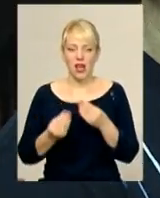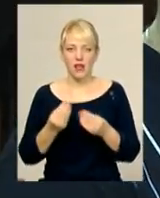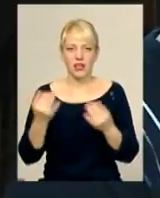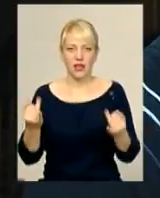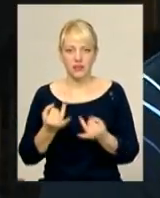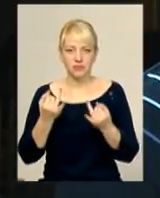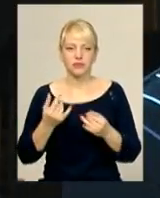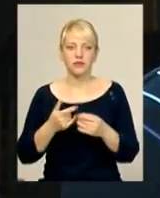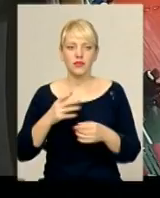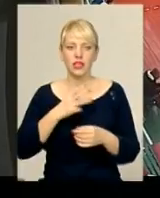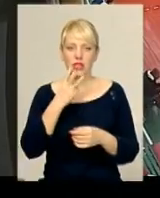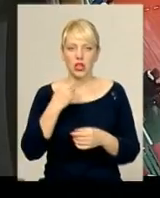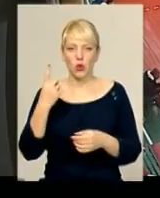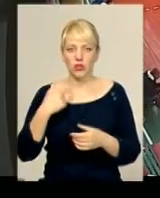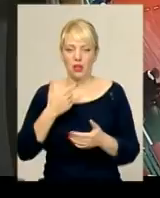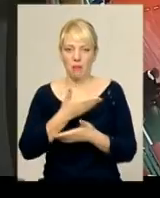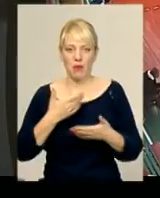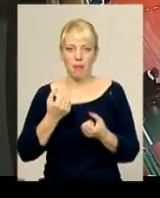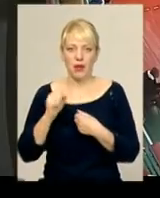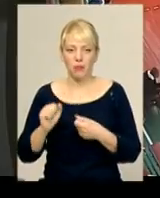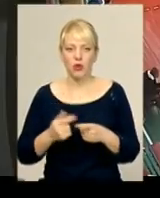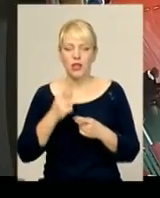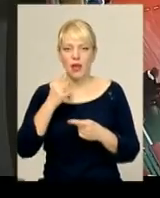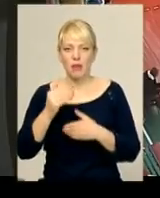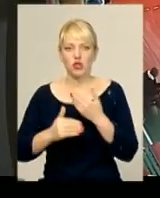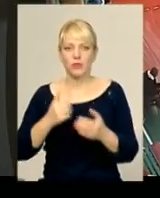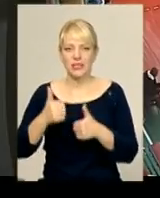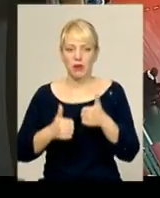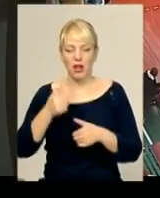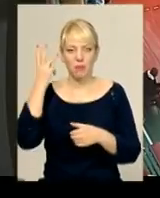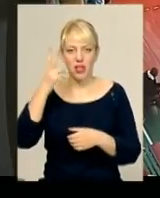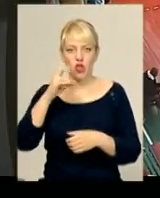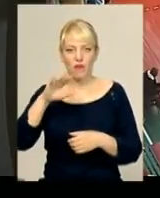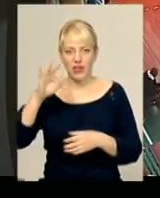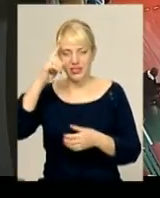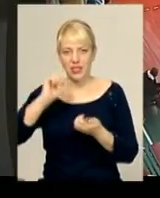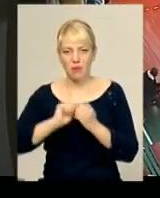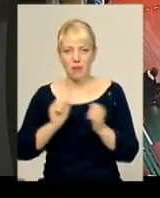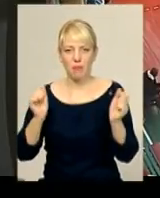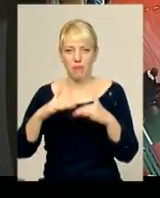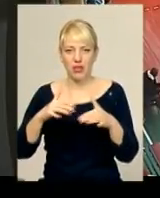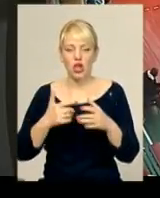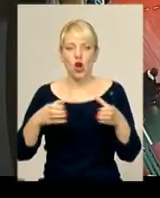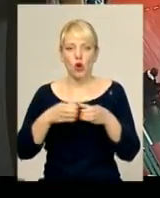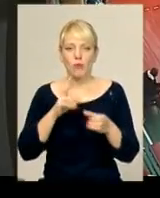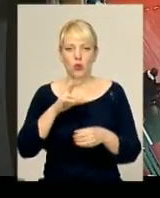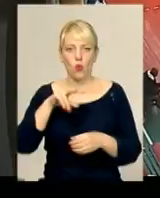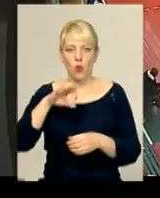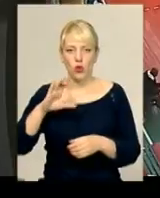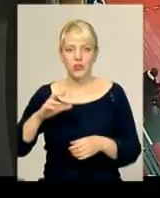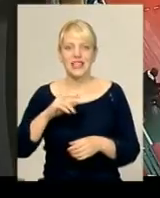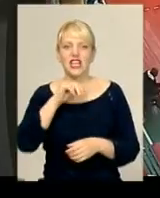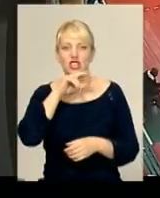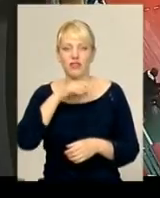-1, перемогли. На першому етапі змагань Хмельницькому новатору найбільше запам'ятався матч з командою «Колос-Роднічок» із Новоселиці